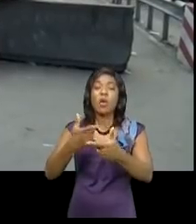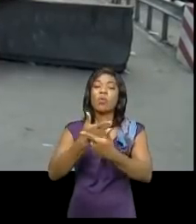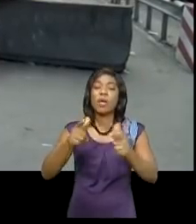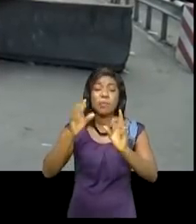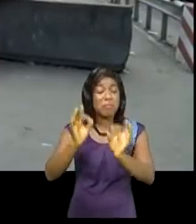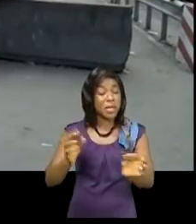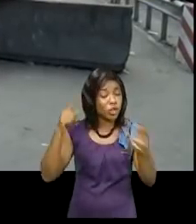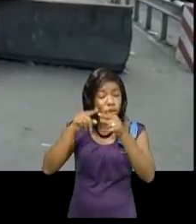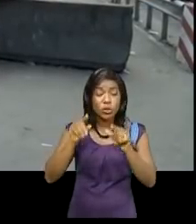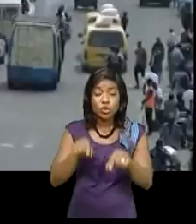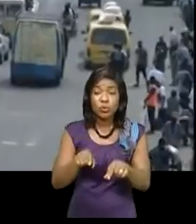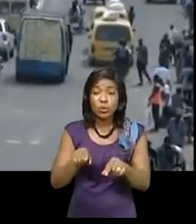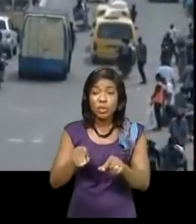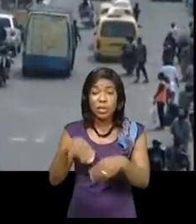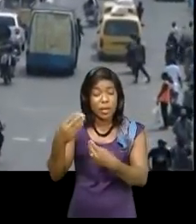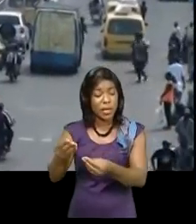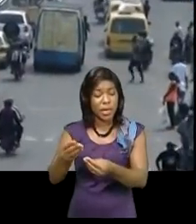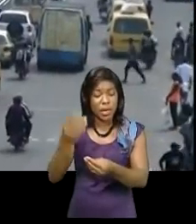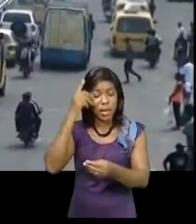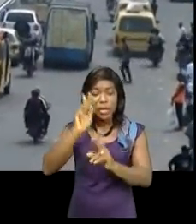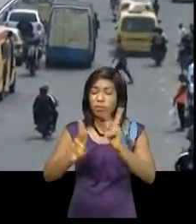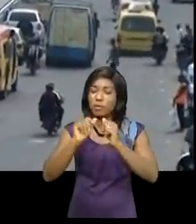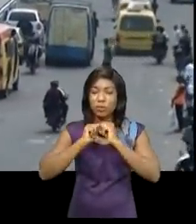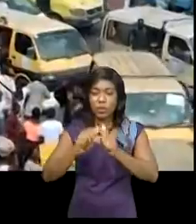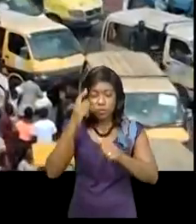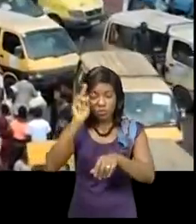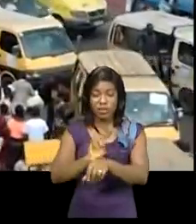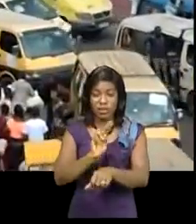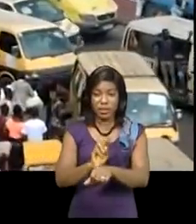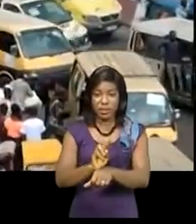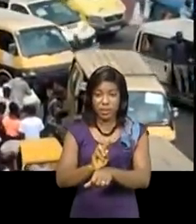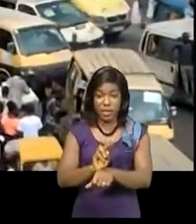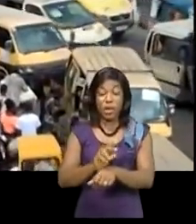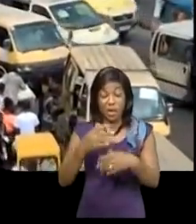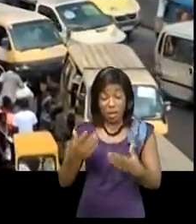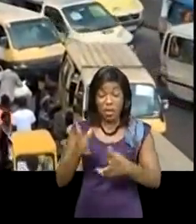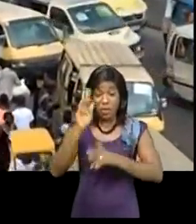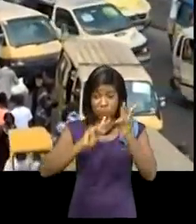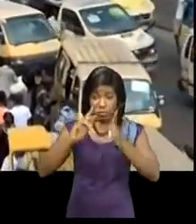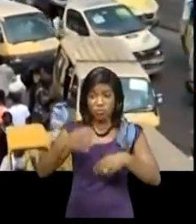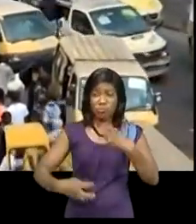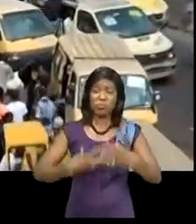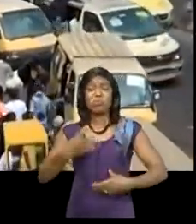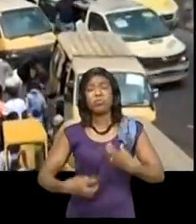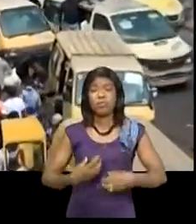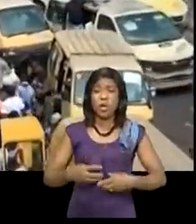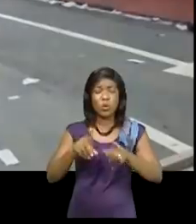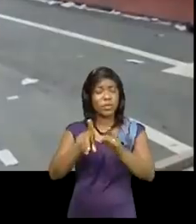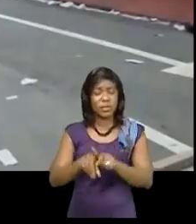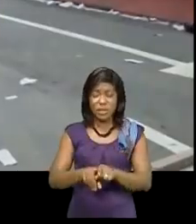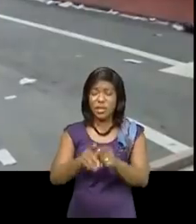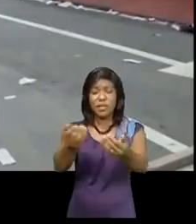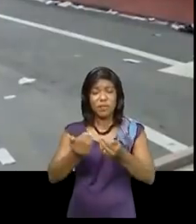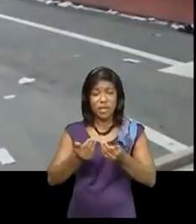officiellement livré à la population afin d'être utilisée. La population de la Tchangro, dont cet ouvrage est bénéficiaire,